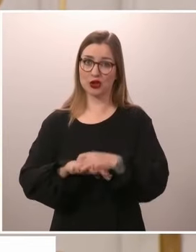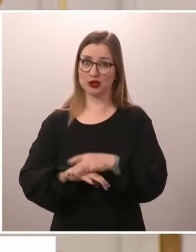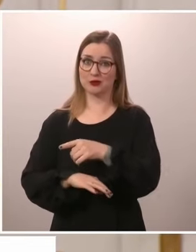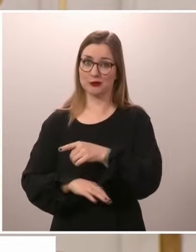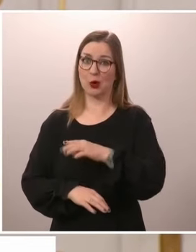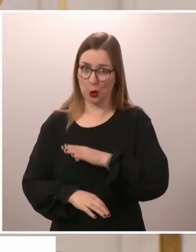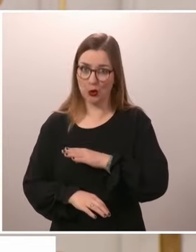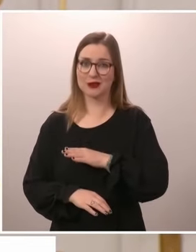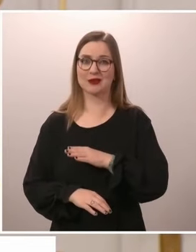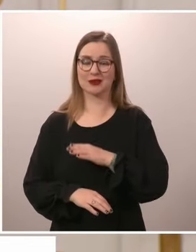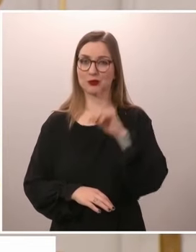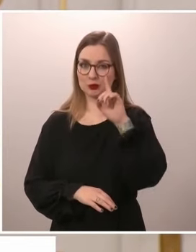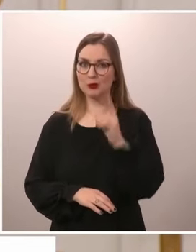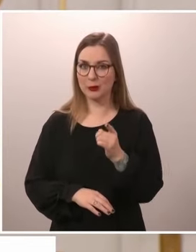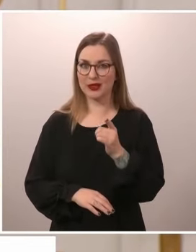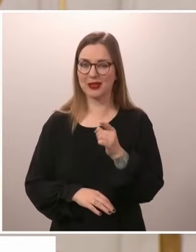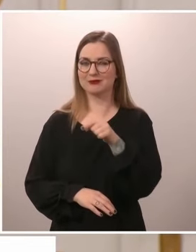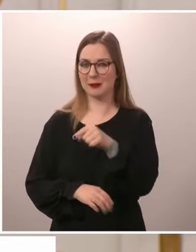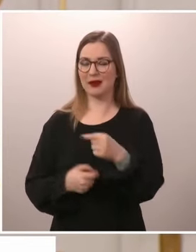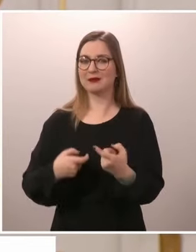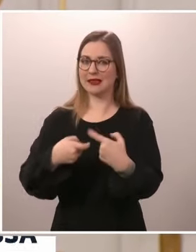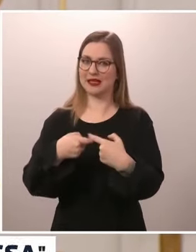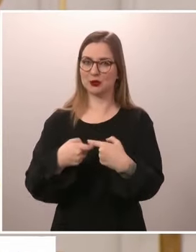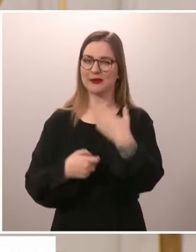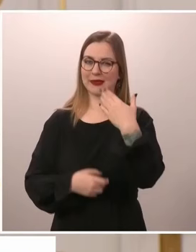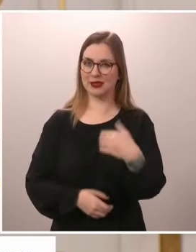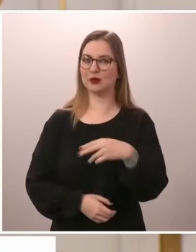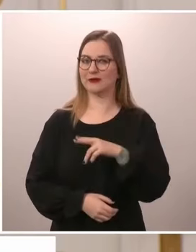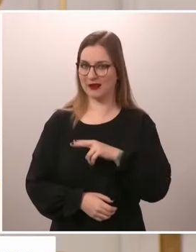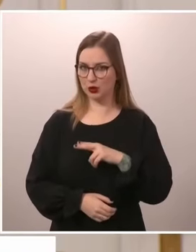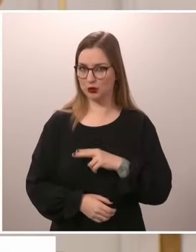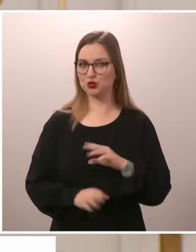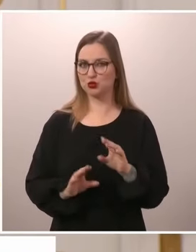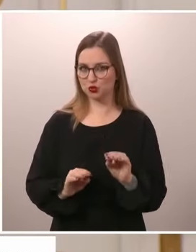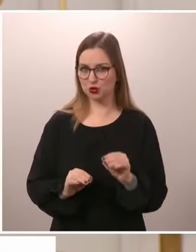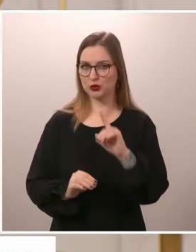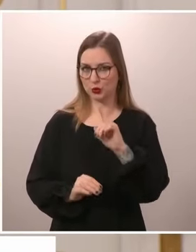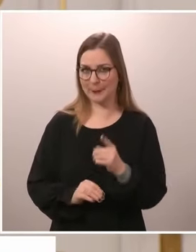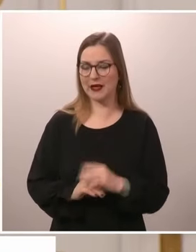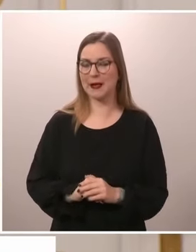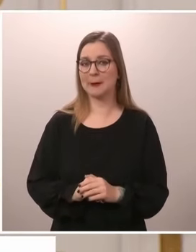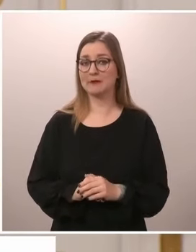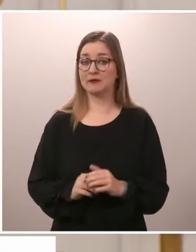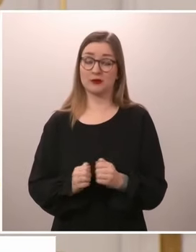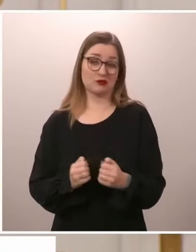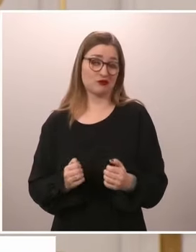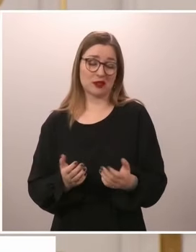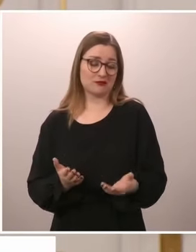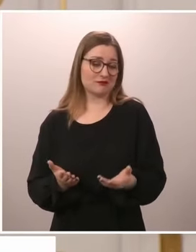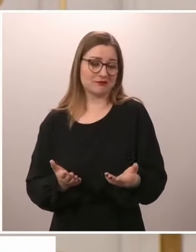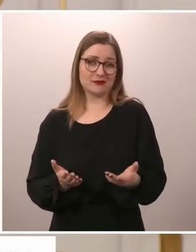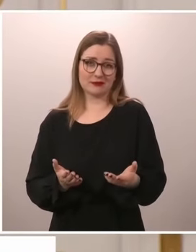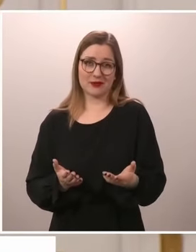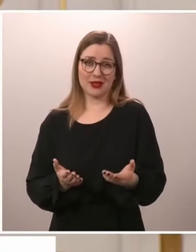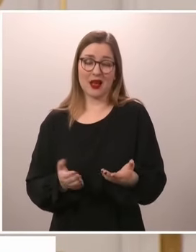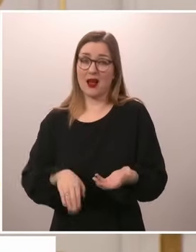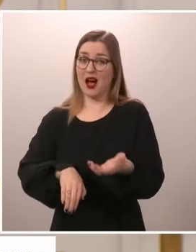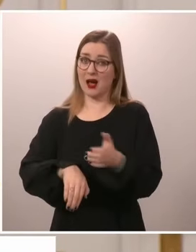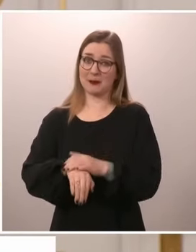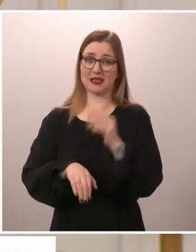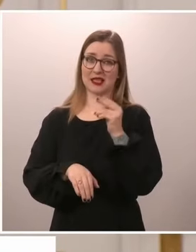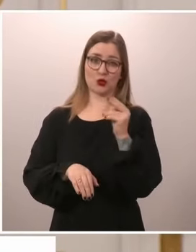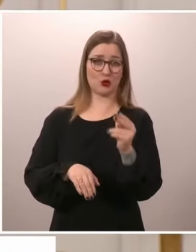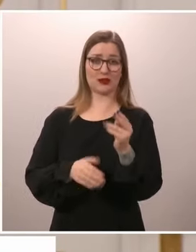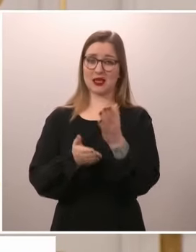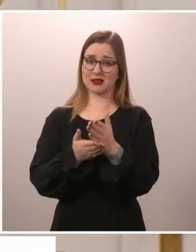liittyy tiettyjä velvollisuuksia. Mutta eiköhän asiat yleensä myös ammatillisesti järjesty.